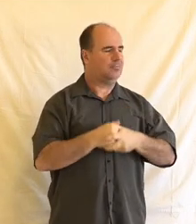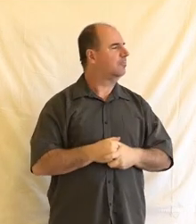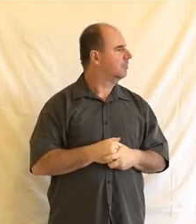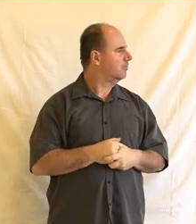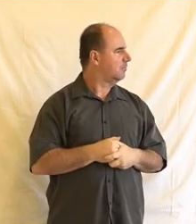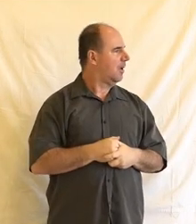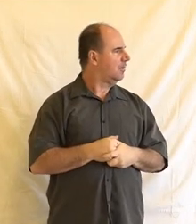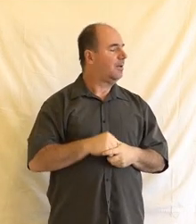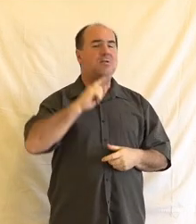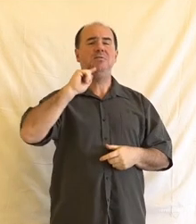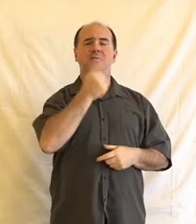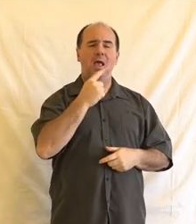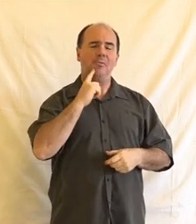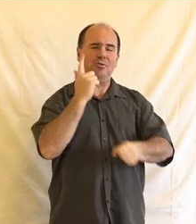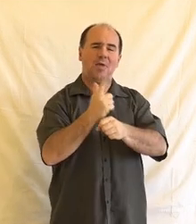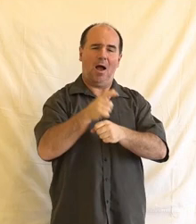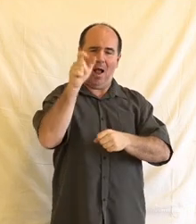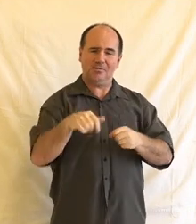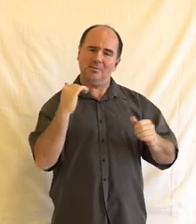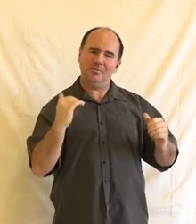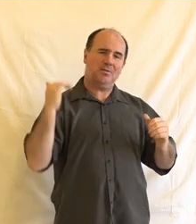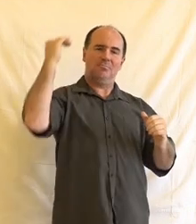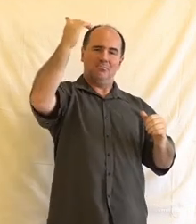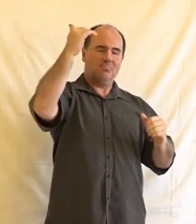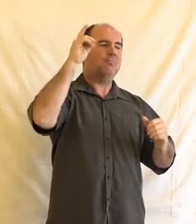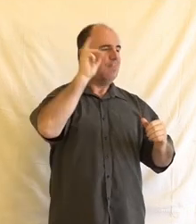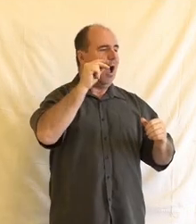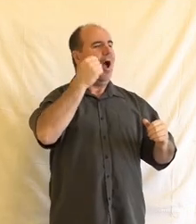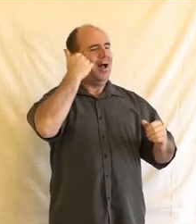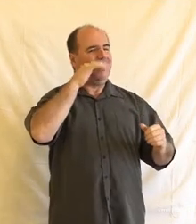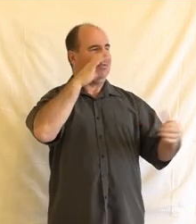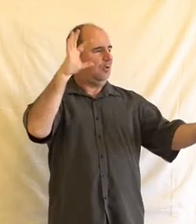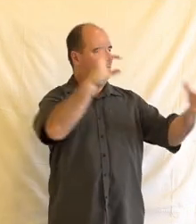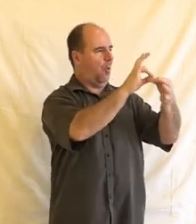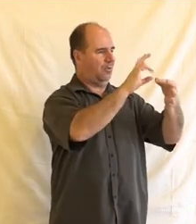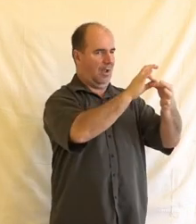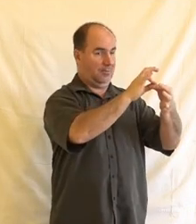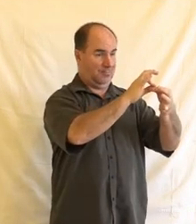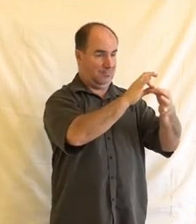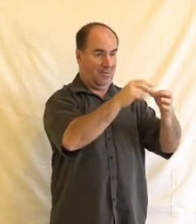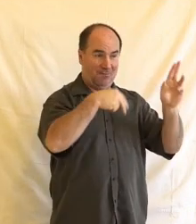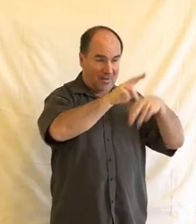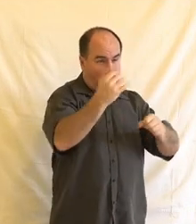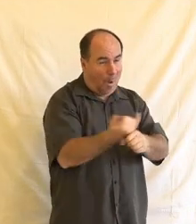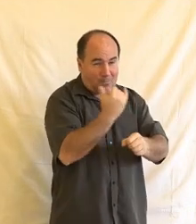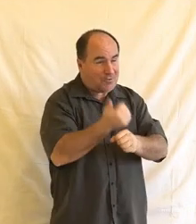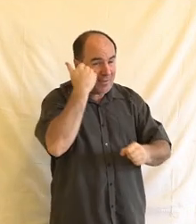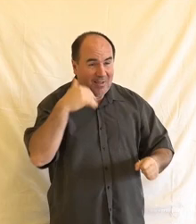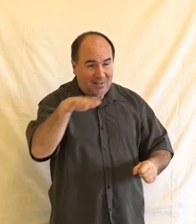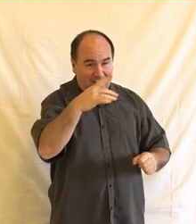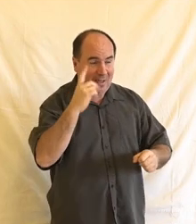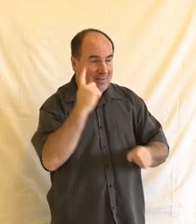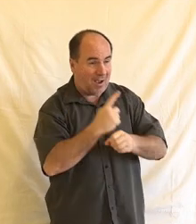prémiový zákazníci se domohou nějakého lidského kontaktu. A jako běžná masa všech ostatních zákazníků je právě